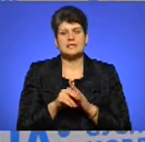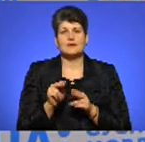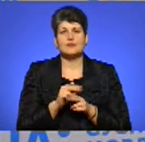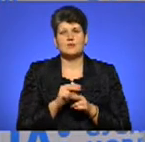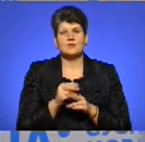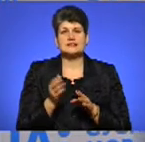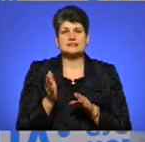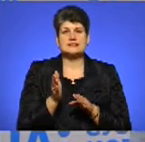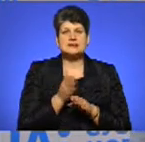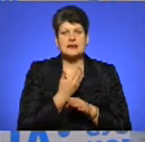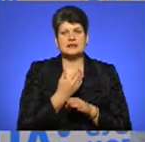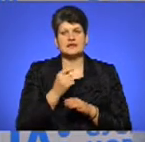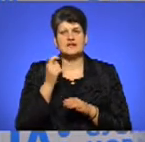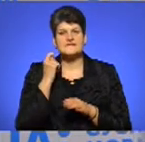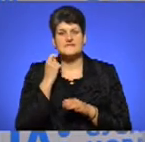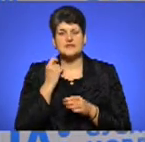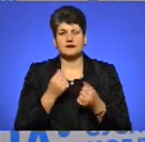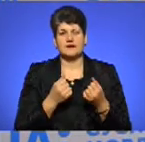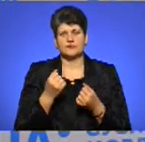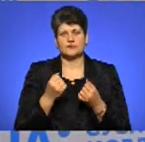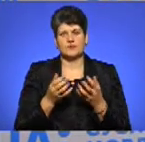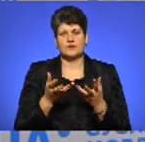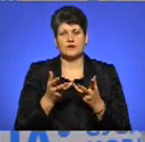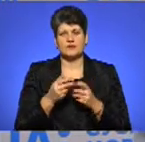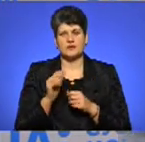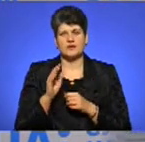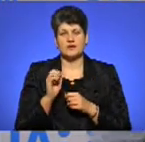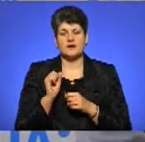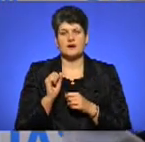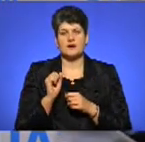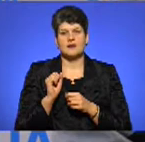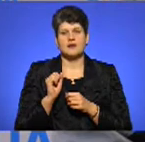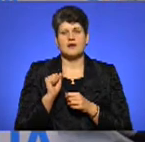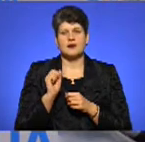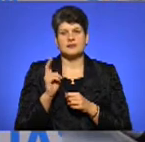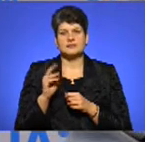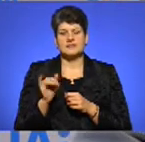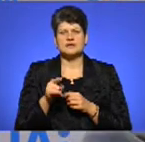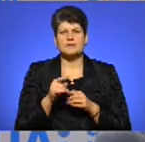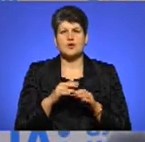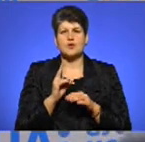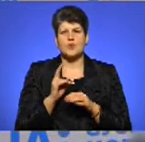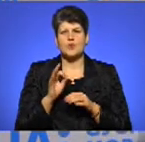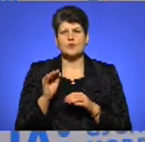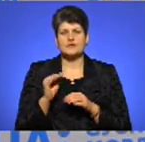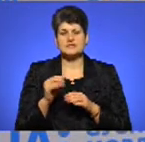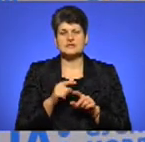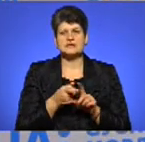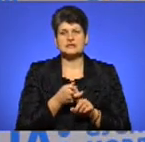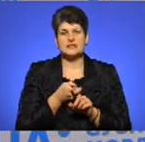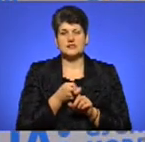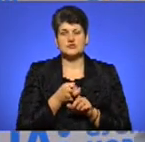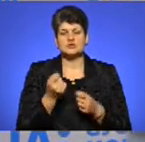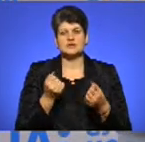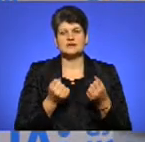зняти вік автомобіля при обрахуванні акцизу. Тобто там йде коефіцієнт в залежності від двигунів бензинових і